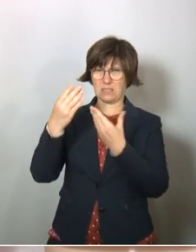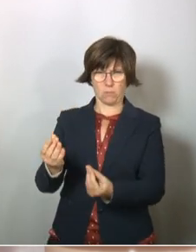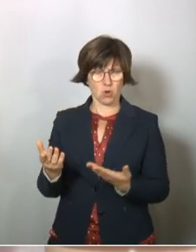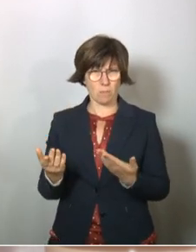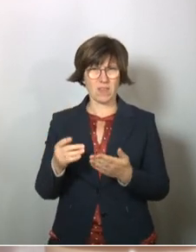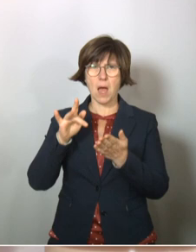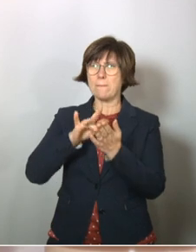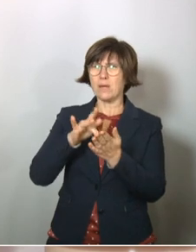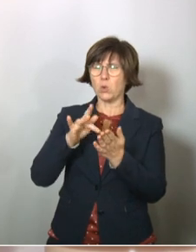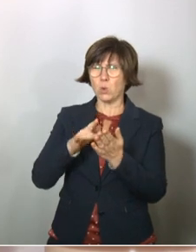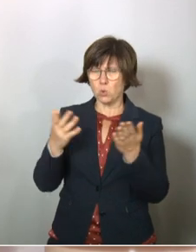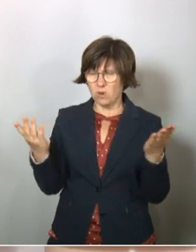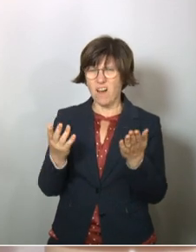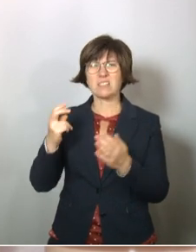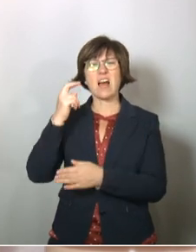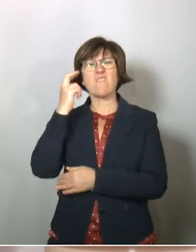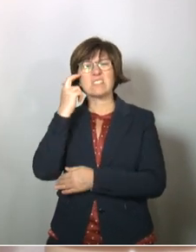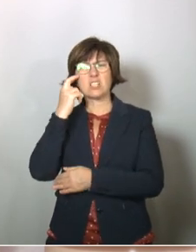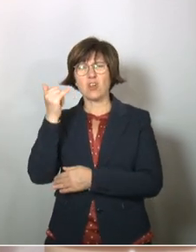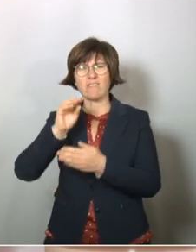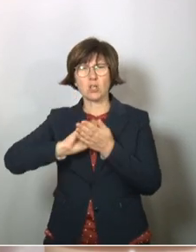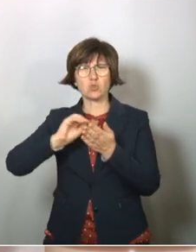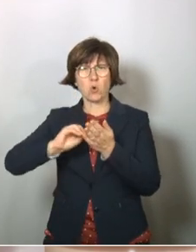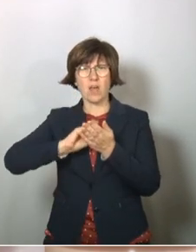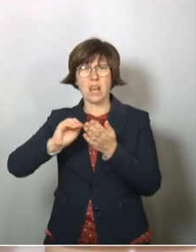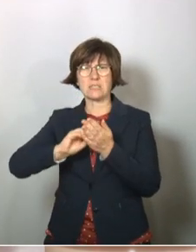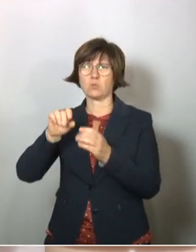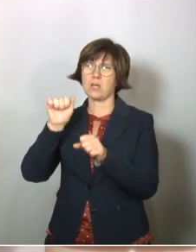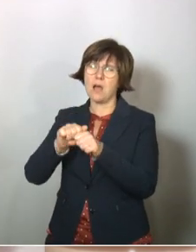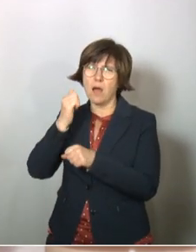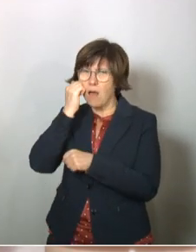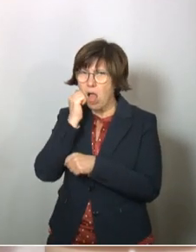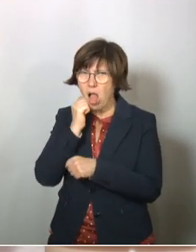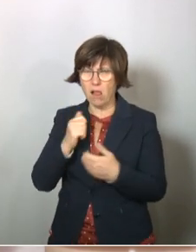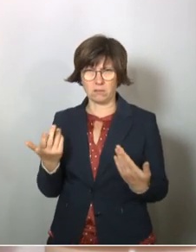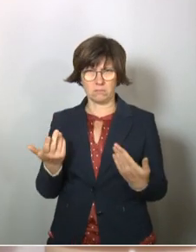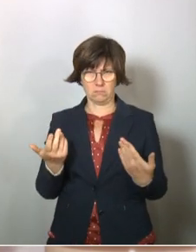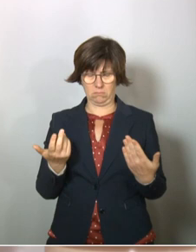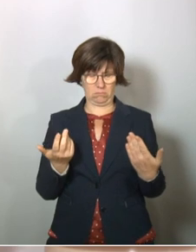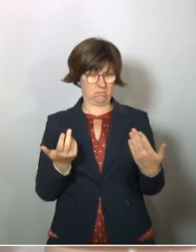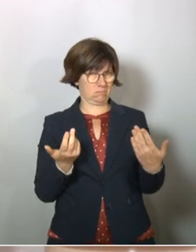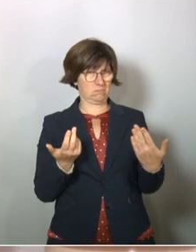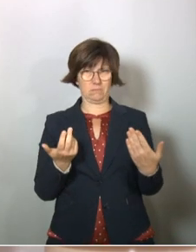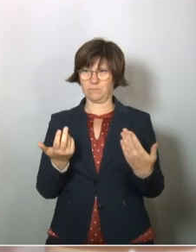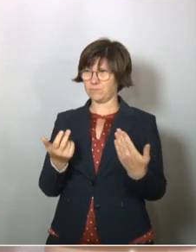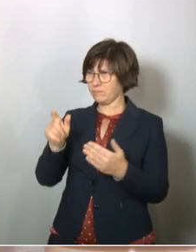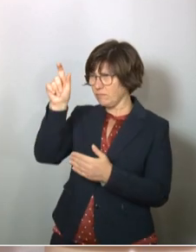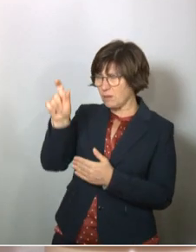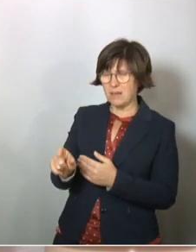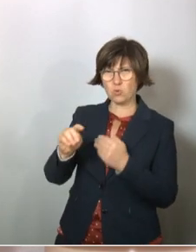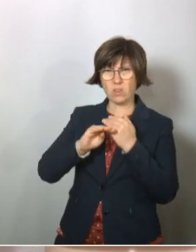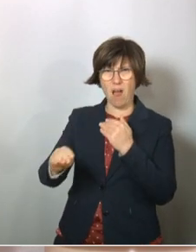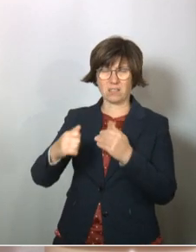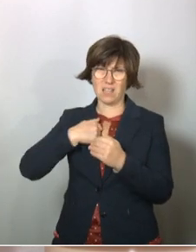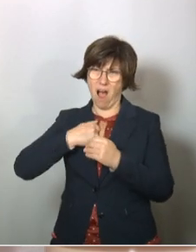Dies mit der Begründung, dass Wissenschaftsjournalismus fesselnd sein könne. Ich meine, da man den Menschen in diesem Land